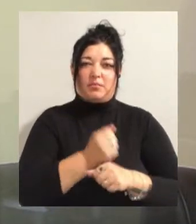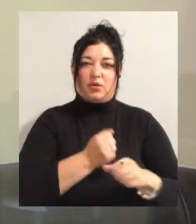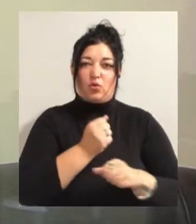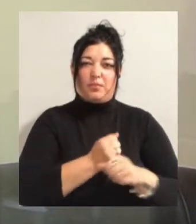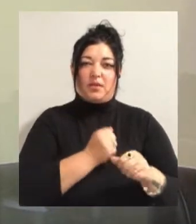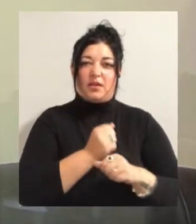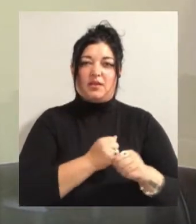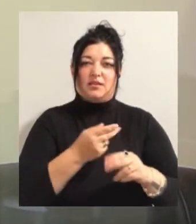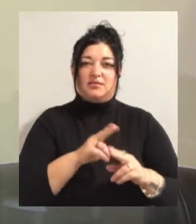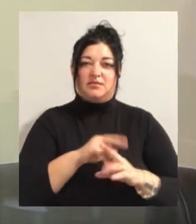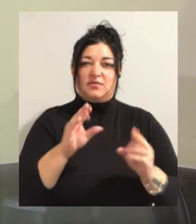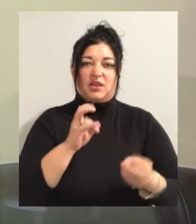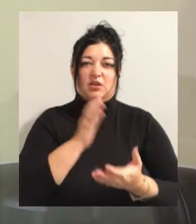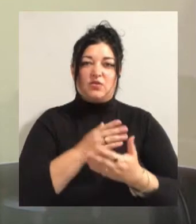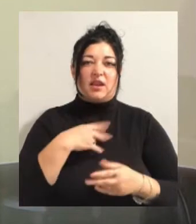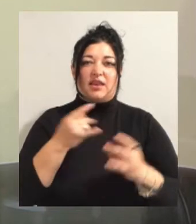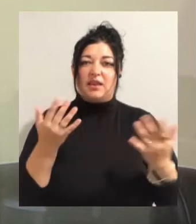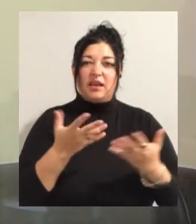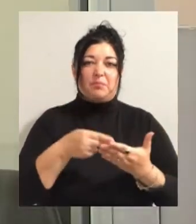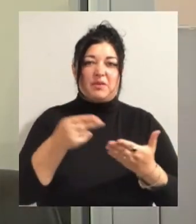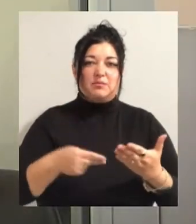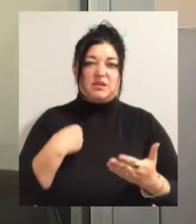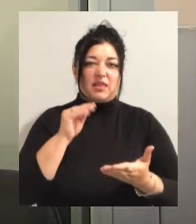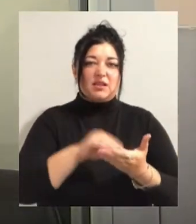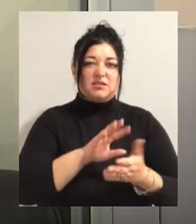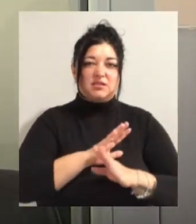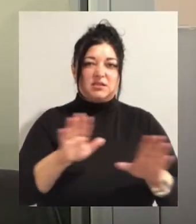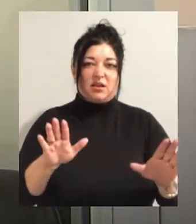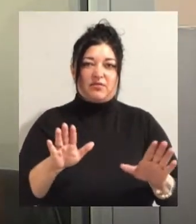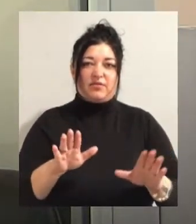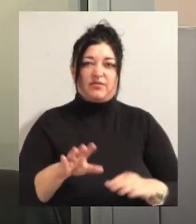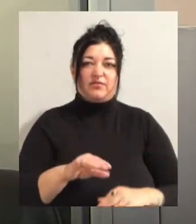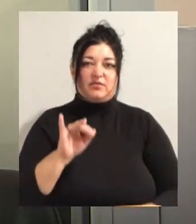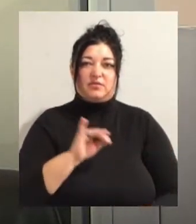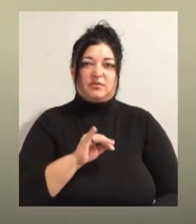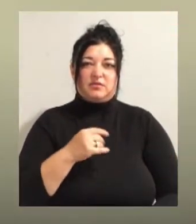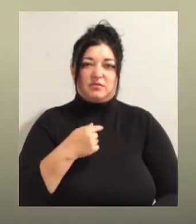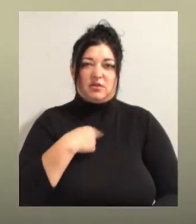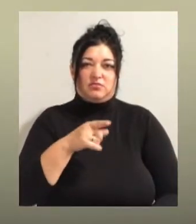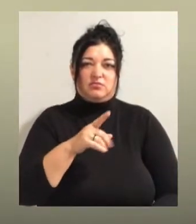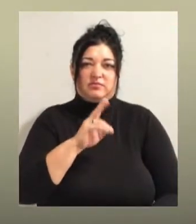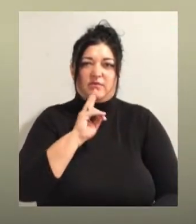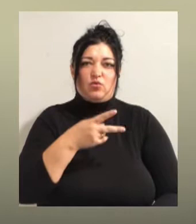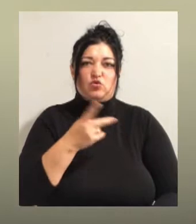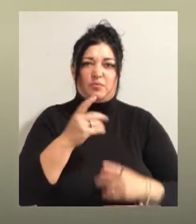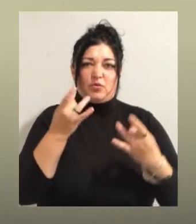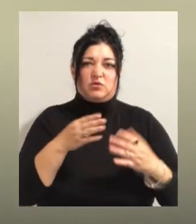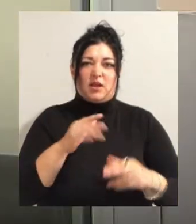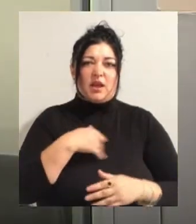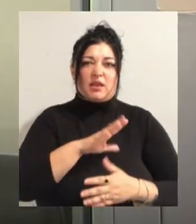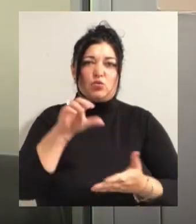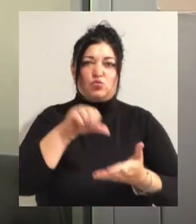ніяких підписів я не ставив, я був офіційно на службі. Мене не вражає. Я два роки сижу просто так. Я не учасник цього